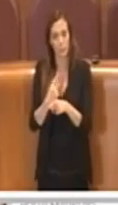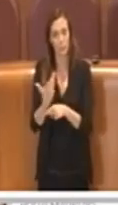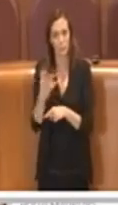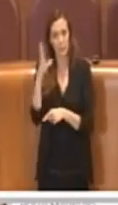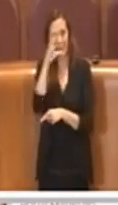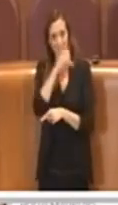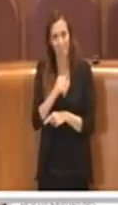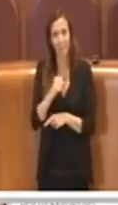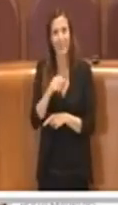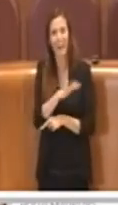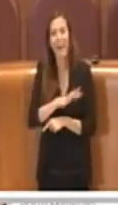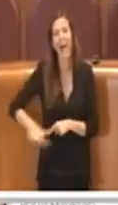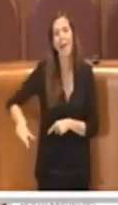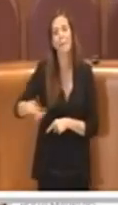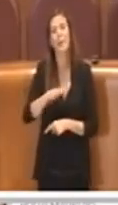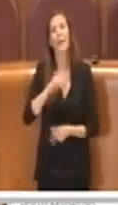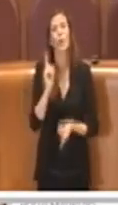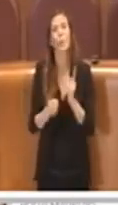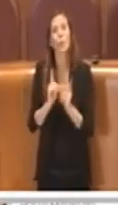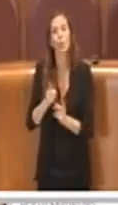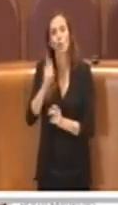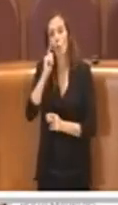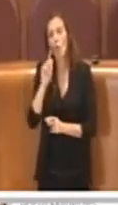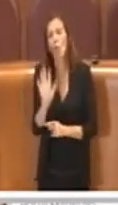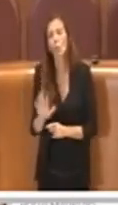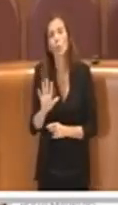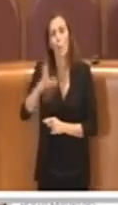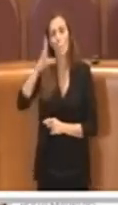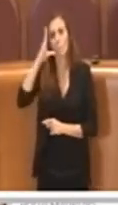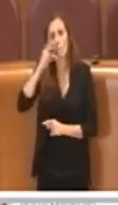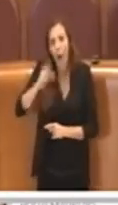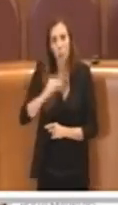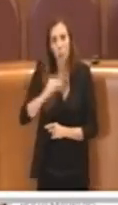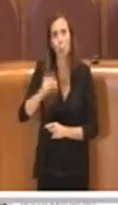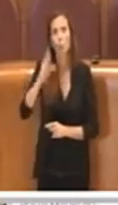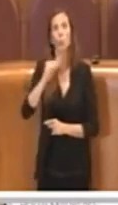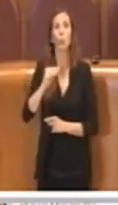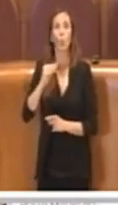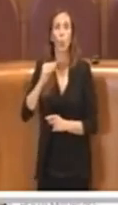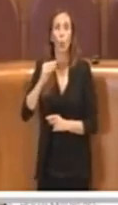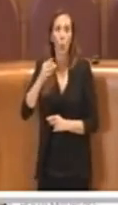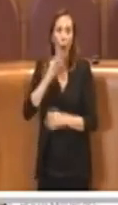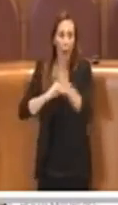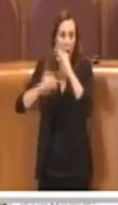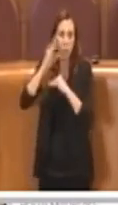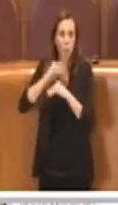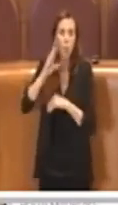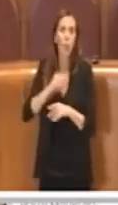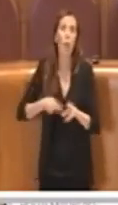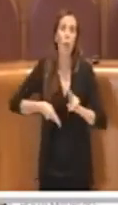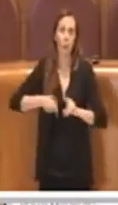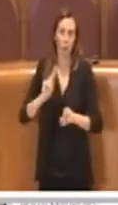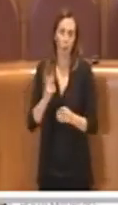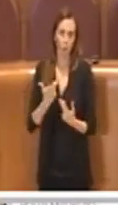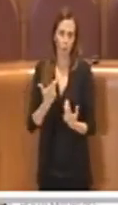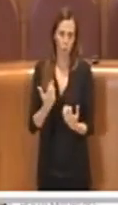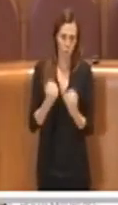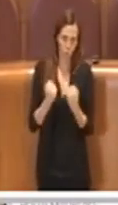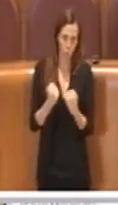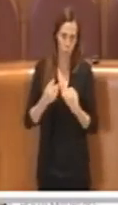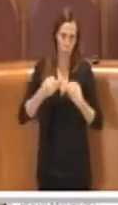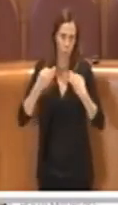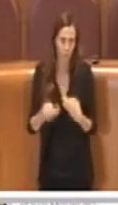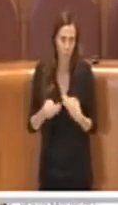trovare un ambiente politico-culturale molto più maturo e strutturato di quello che ha reagito in maniera oltremodo